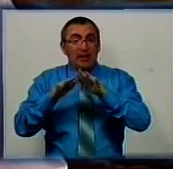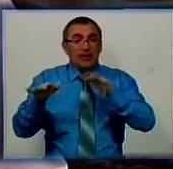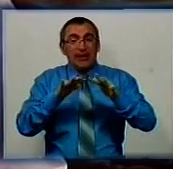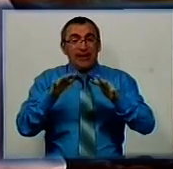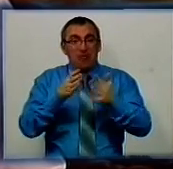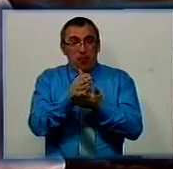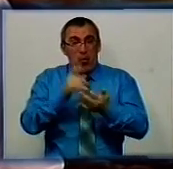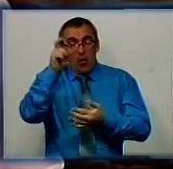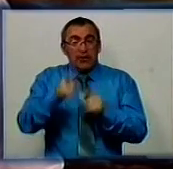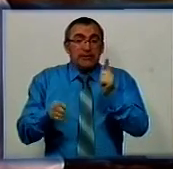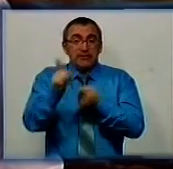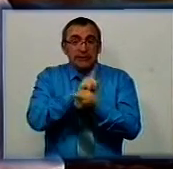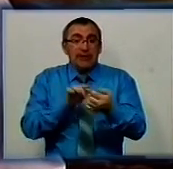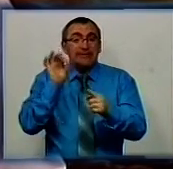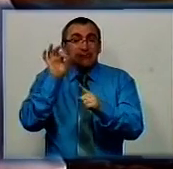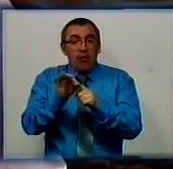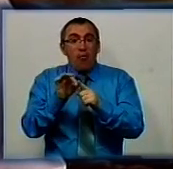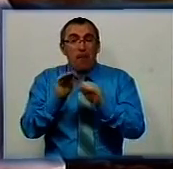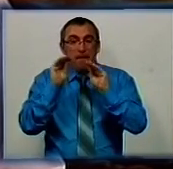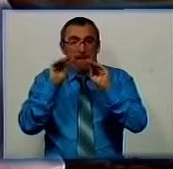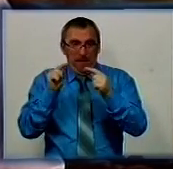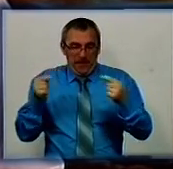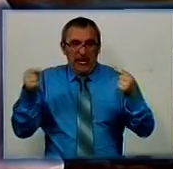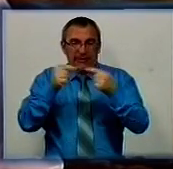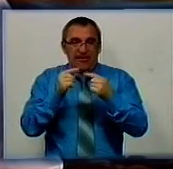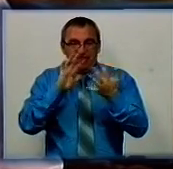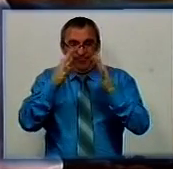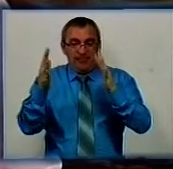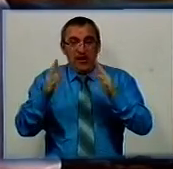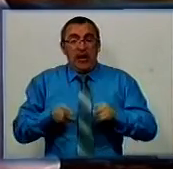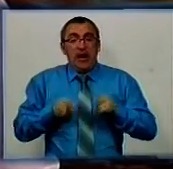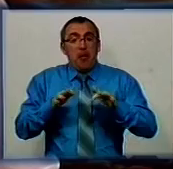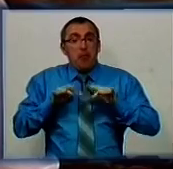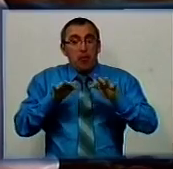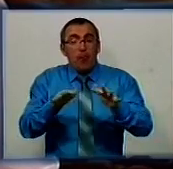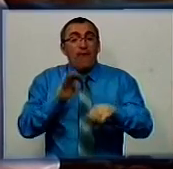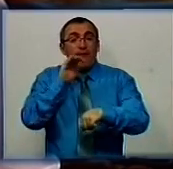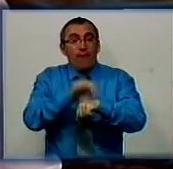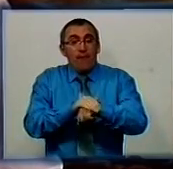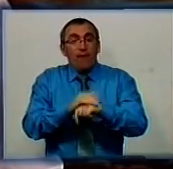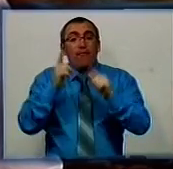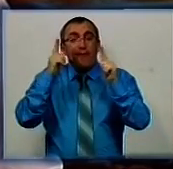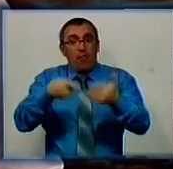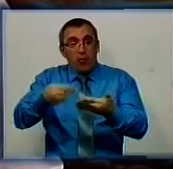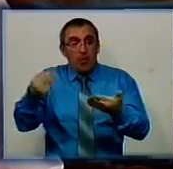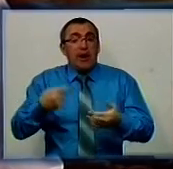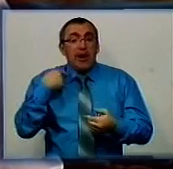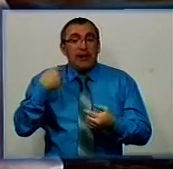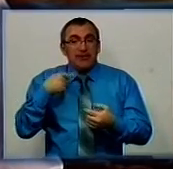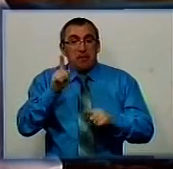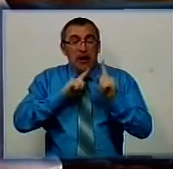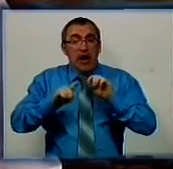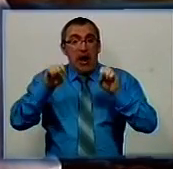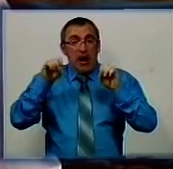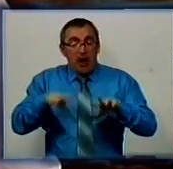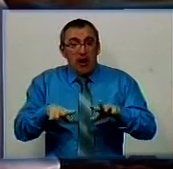під час зміни цільового призначення земель. В свою чергу, міліція розпочала кримінальне провадження за фактом ухвалення Кіровоградської міської ради рішень,